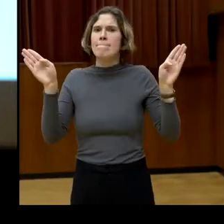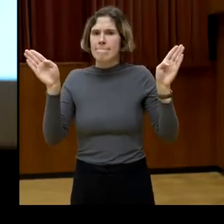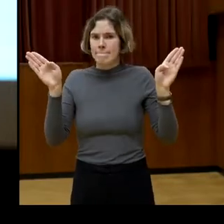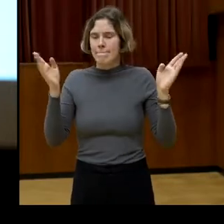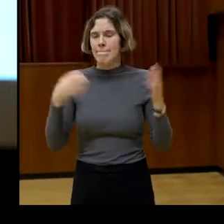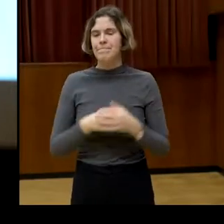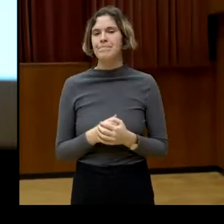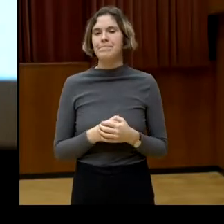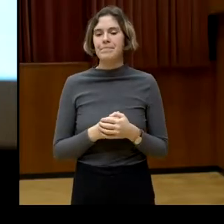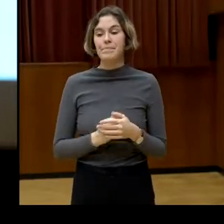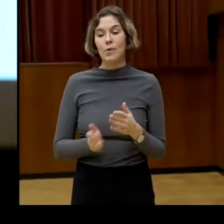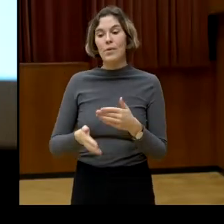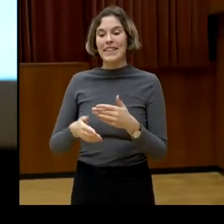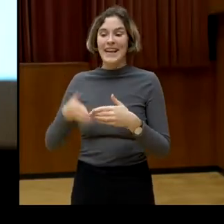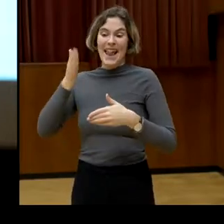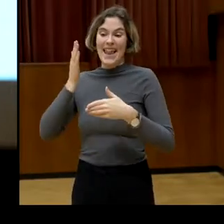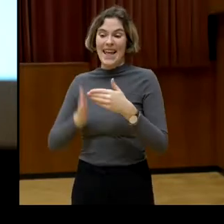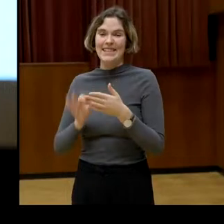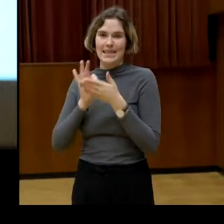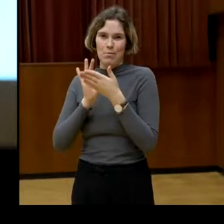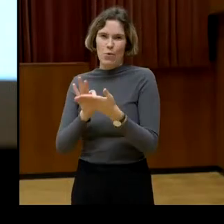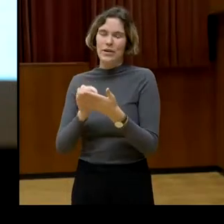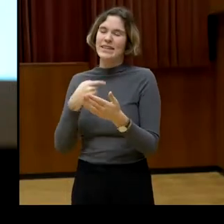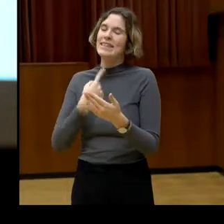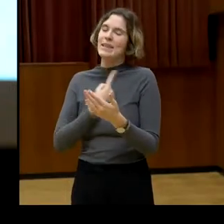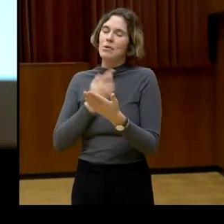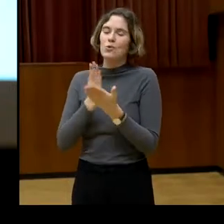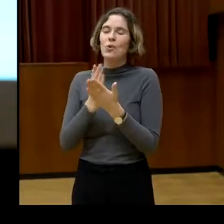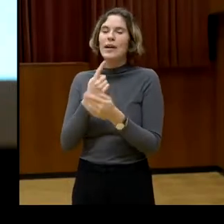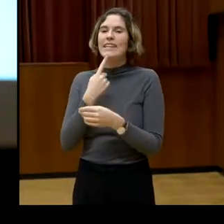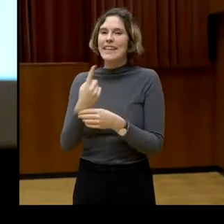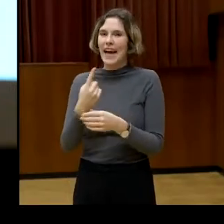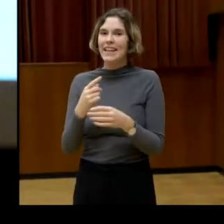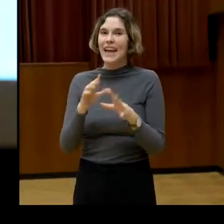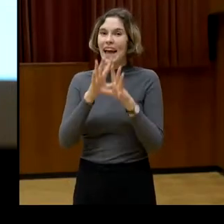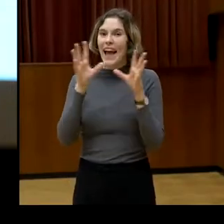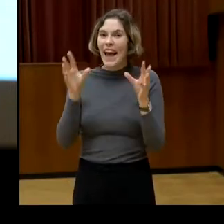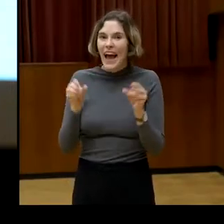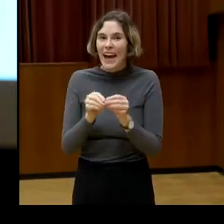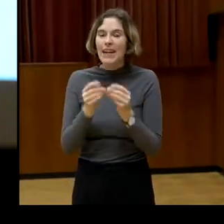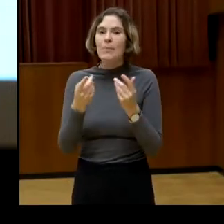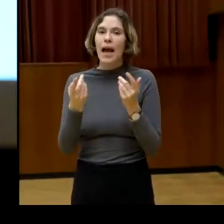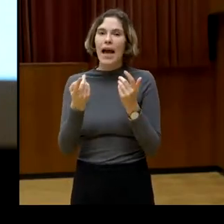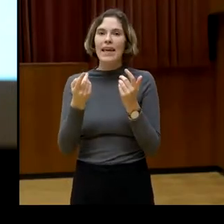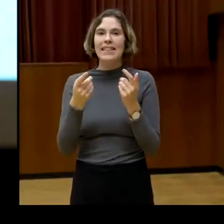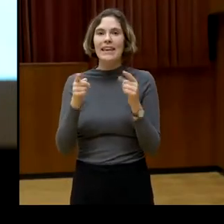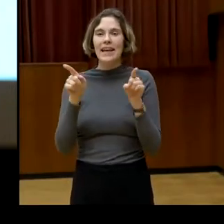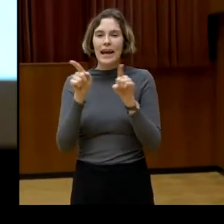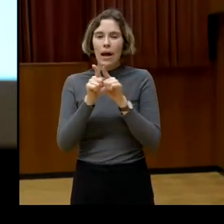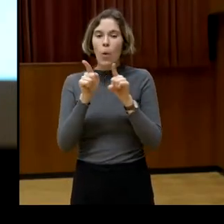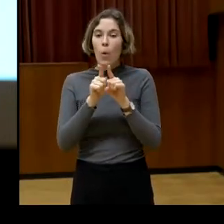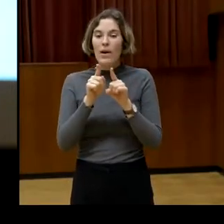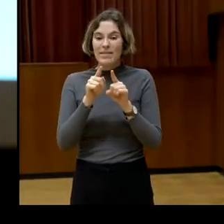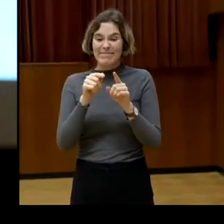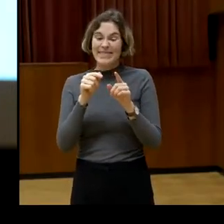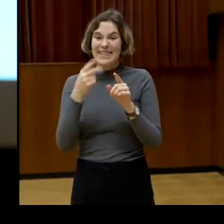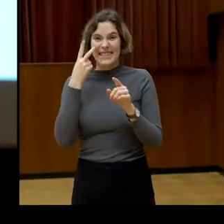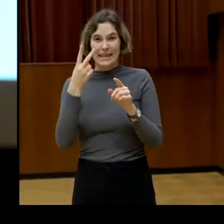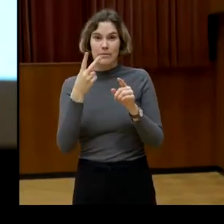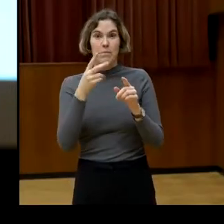Und zu guter Letzt, was ich auch schon angesprochen habe, dass sich Kritik vor allem an die Schnittmengen von Wissenschaft und Demokratie abspielt.